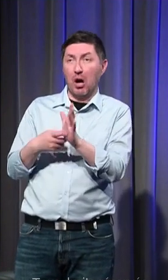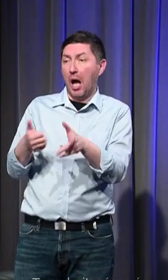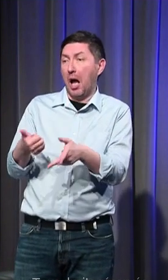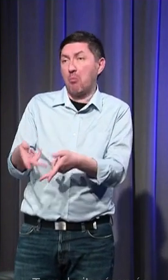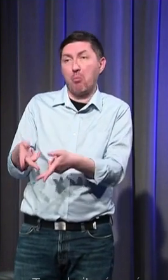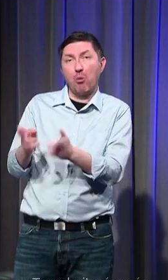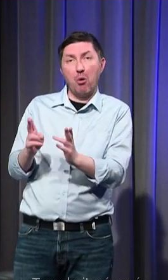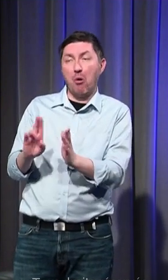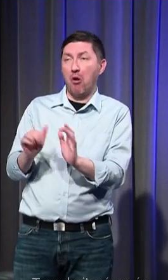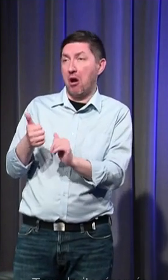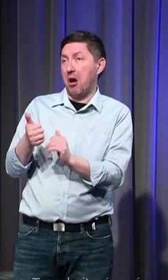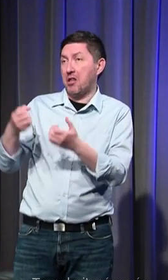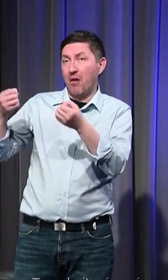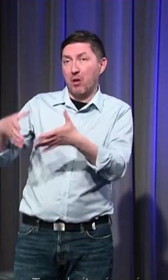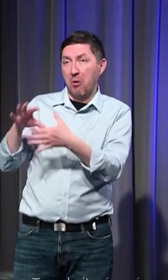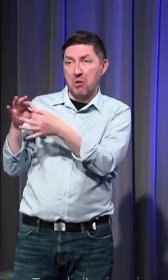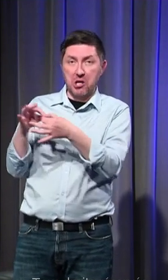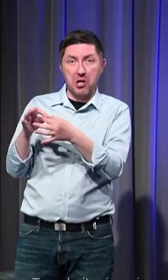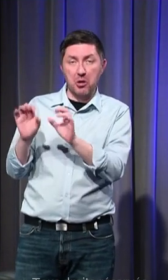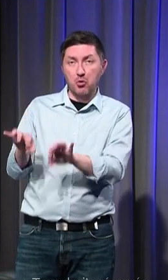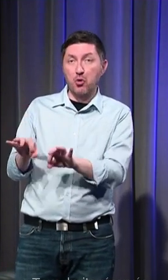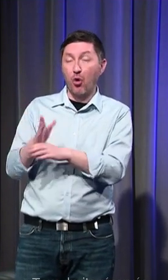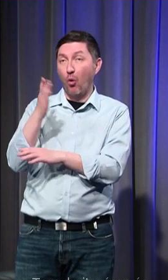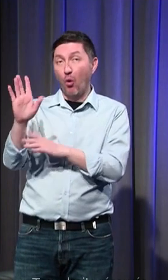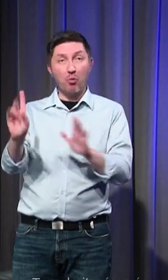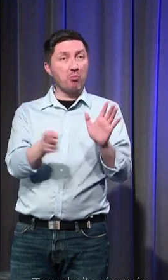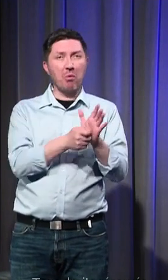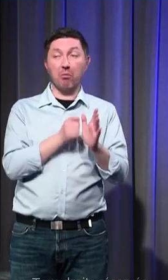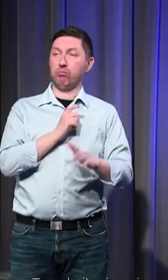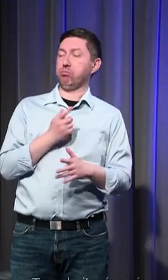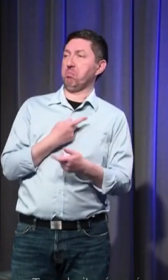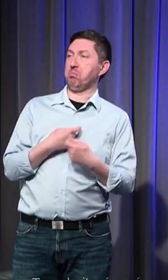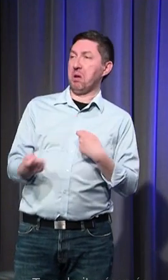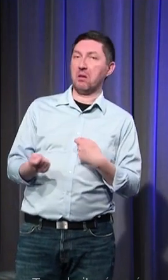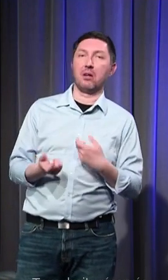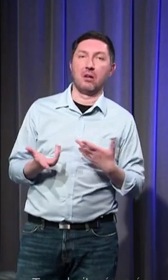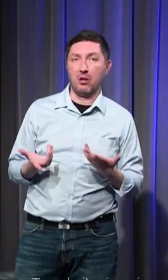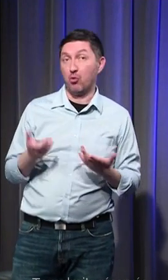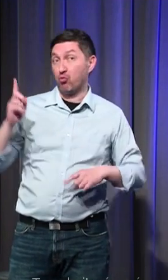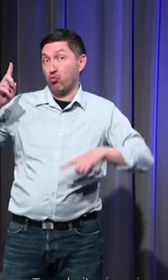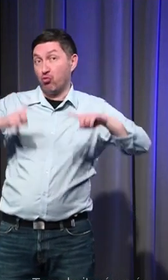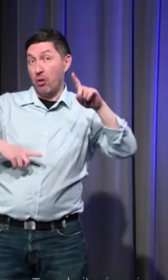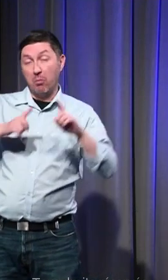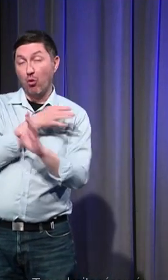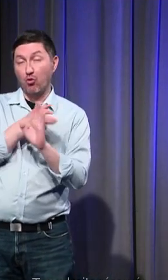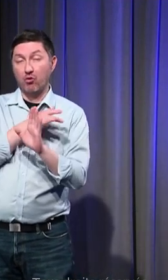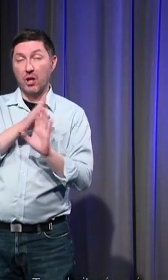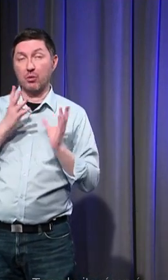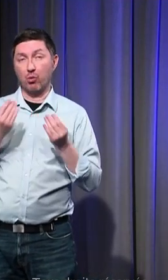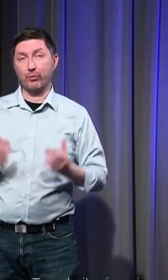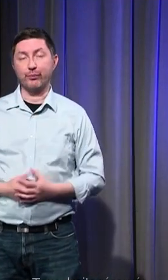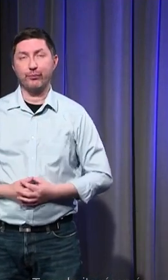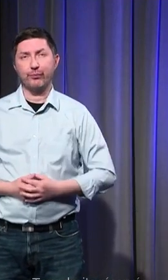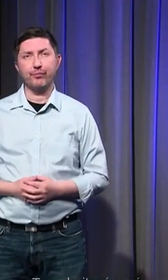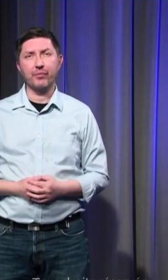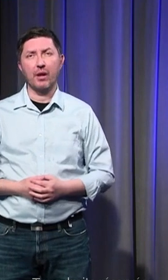et à un autre moment être considérées comme totalement malvenues donc tout dépend du contexte